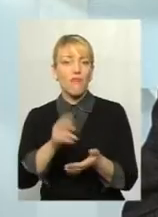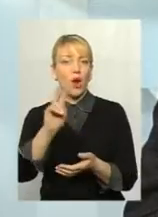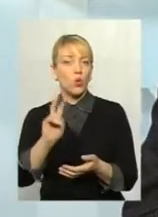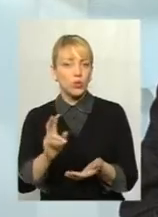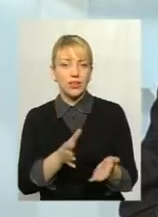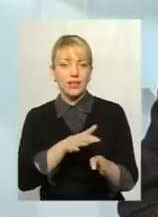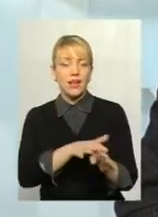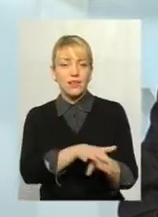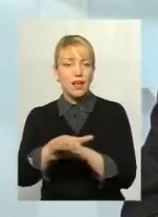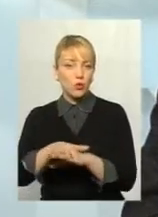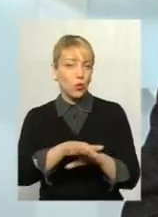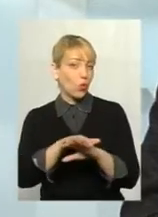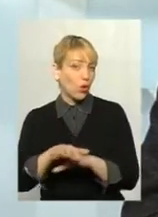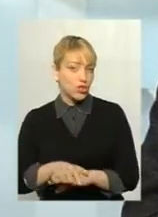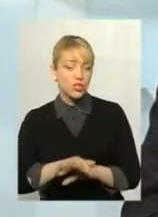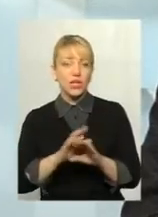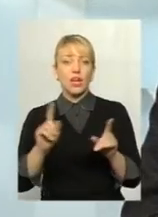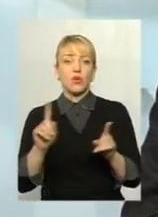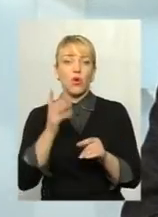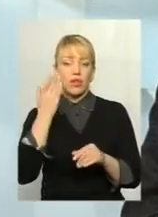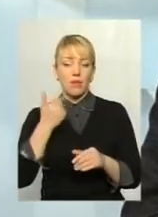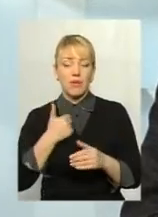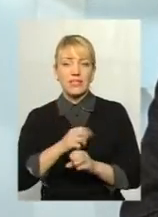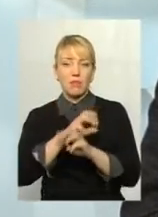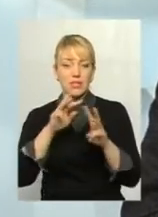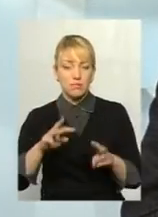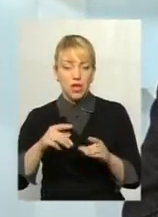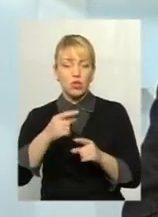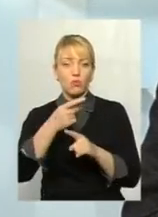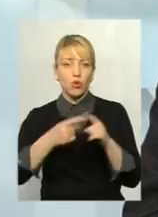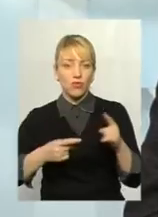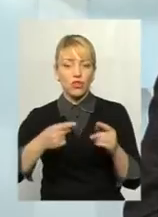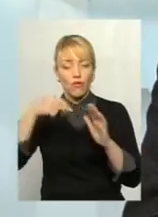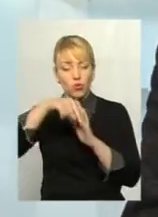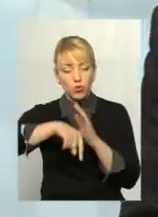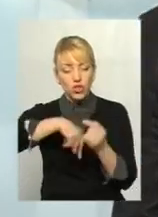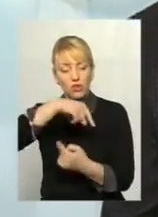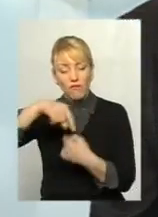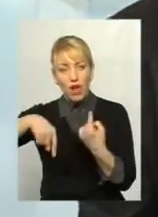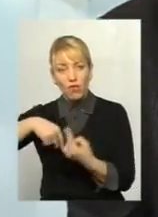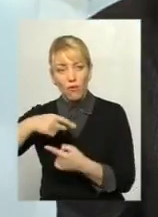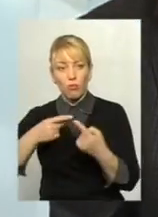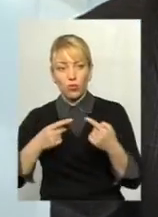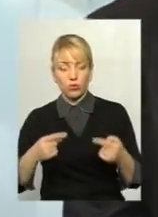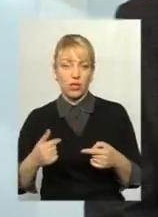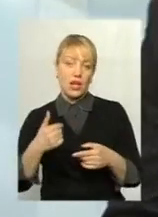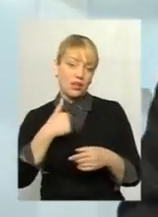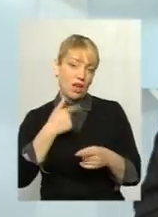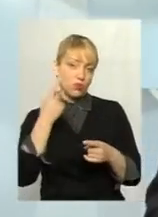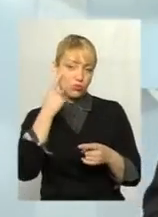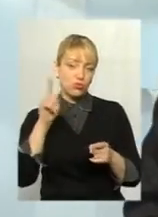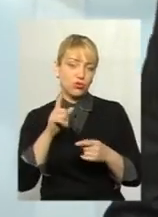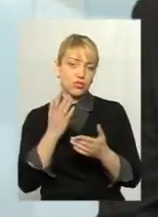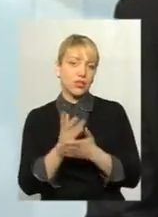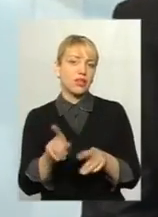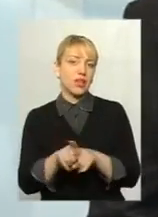забезпечує четверту частину внутрішнього валового продукта. Тобто, розумієте, стоїть, на мою думку, стоїть проста задача. Розвалити